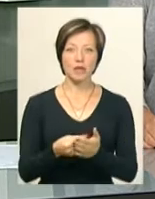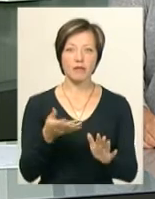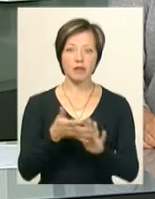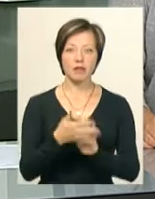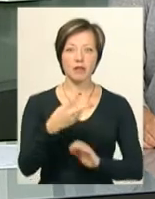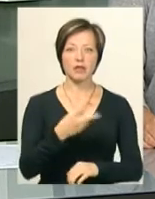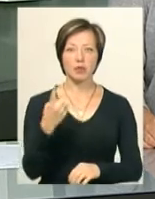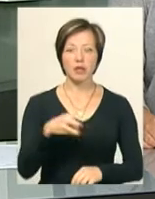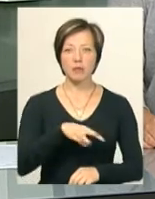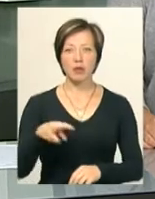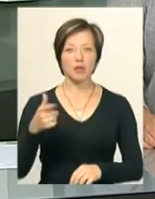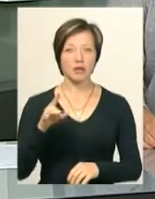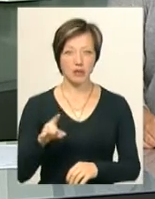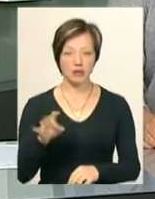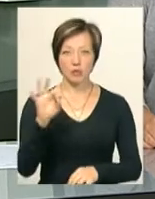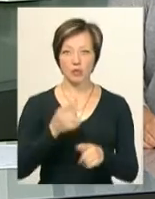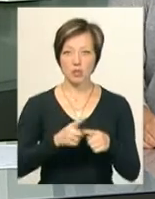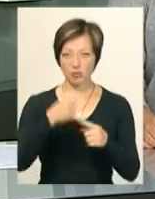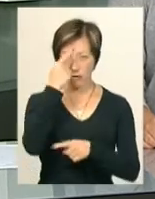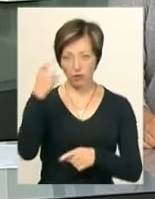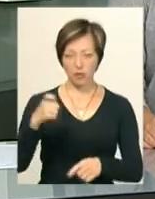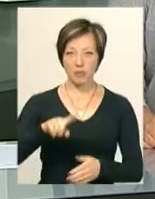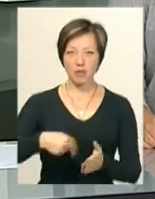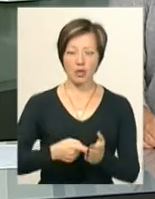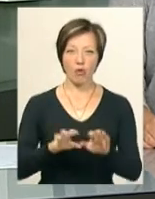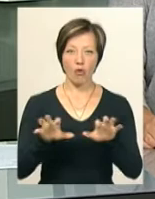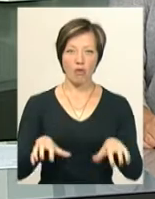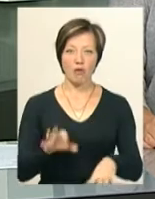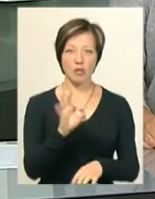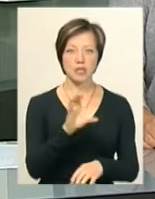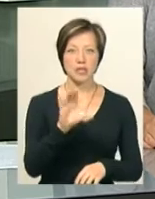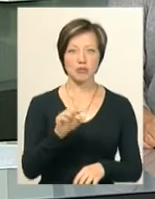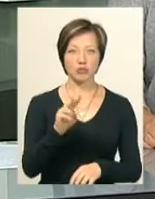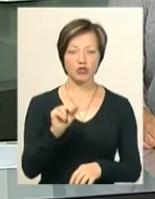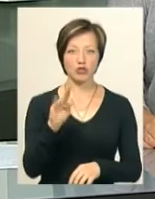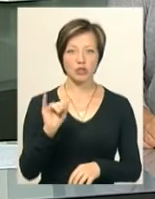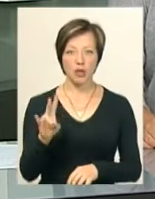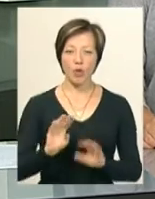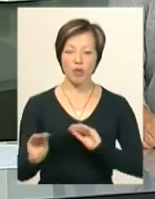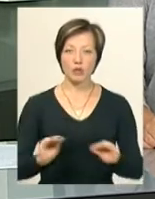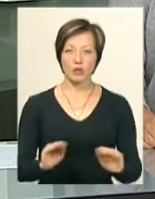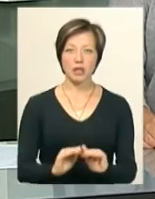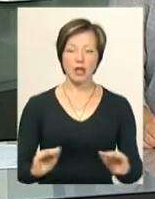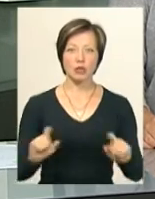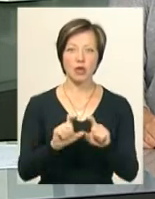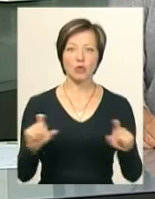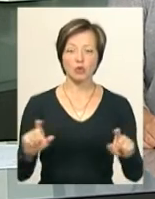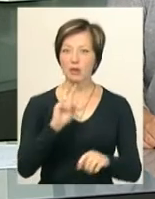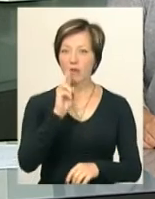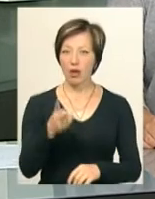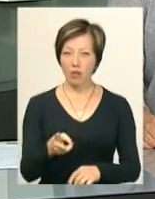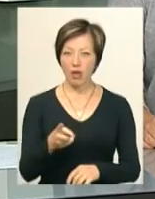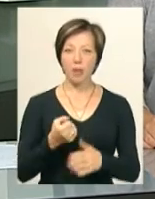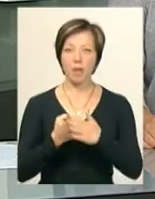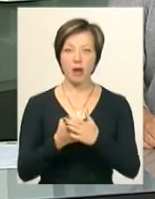витратили 21 мільйон гривень. Про це повідомив хмельницький міський голова Олександр Семчишин. Облаштовували дитячий садочок майже два роки